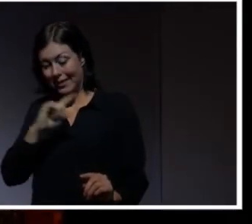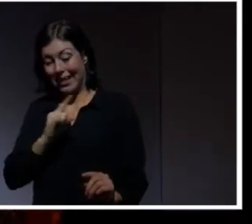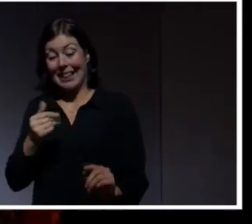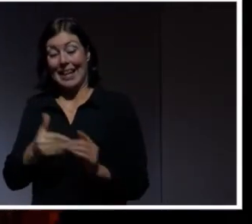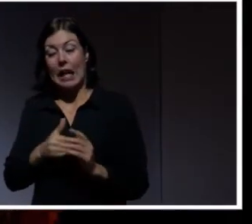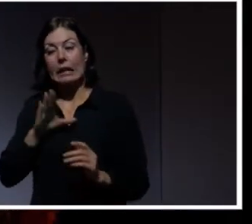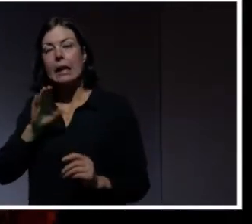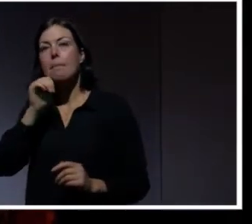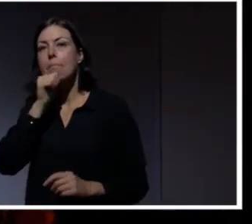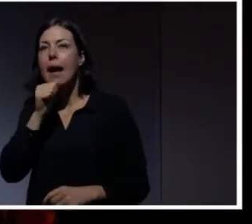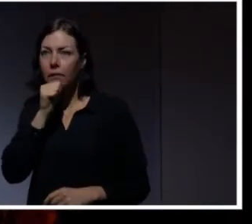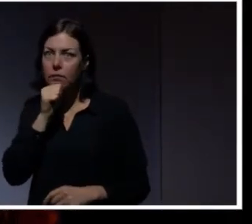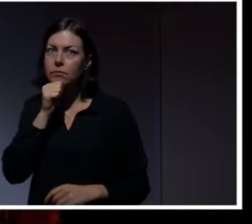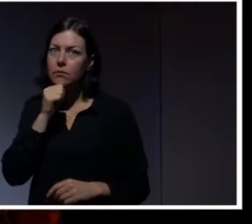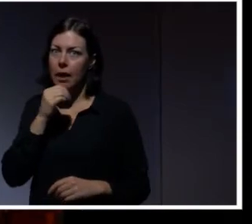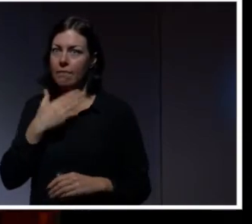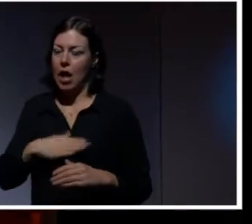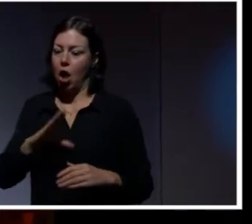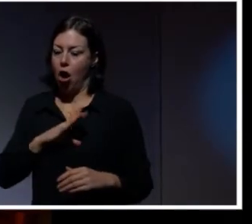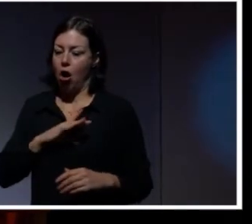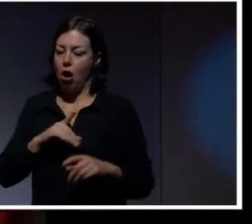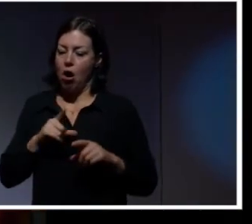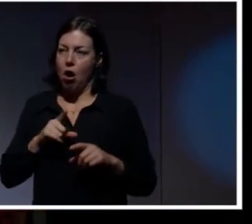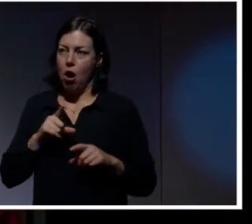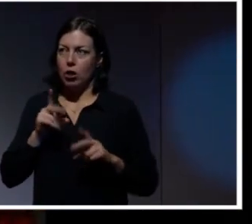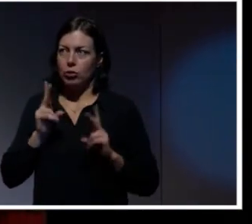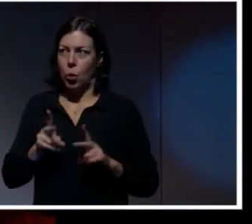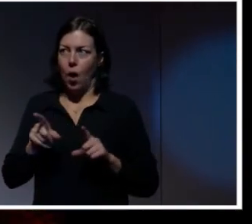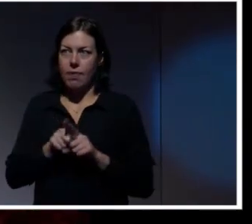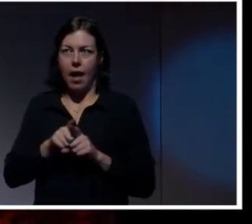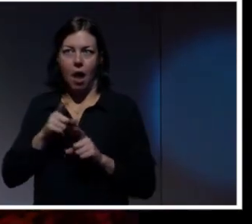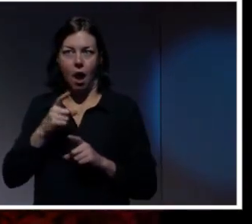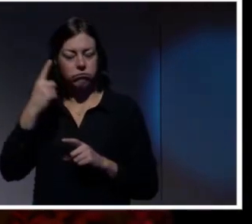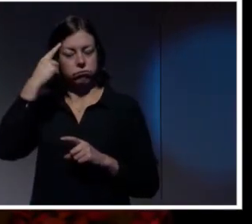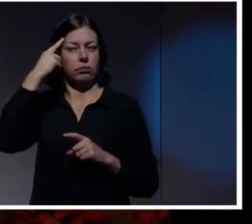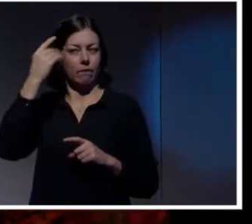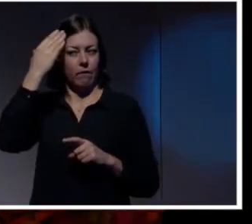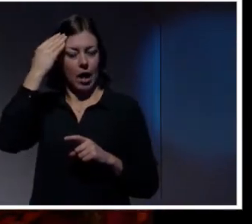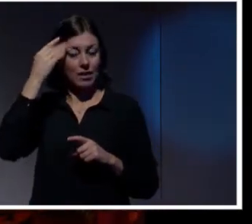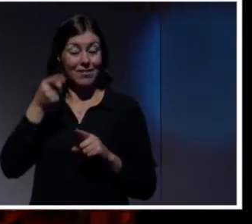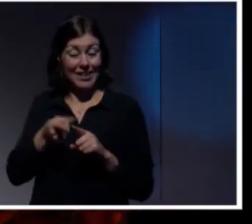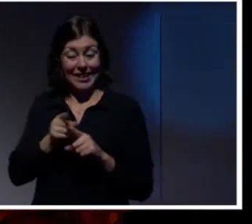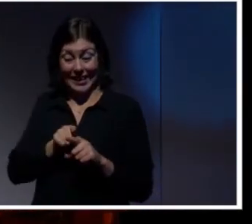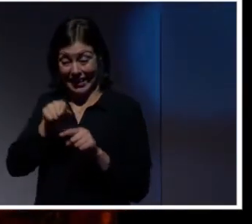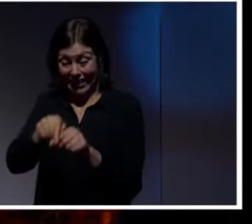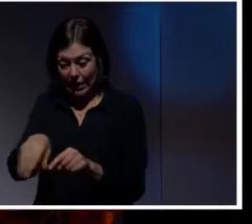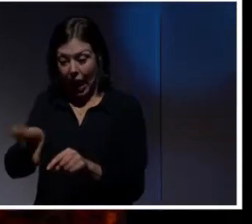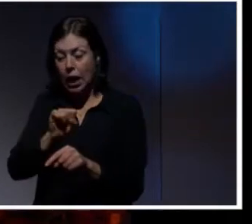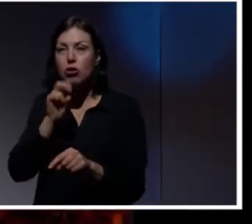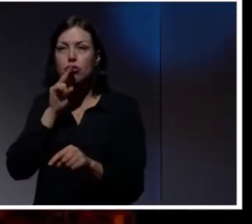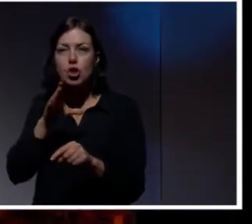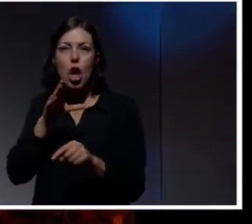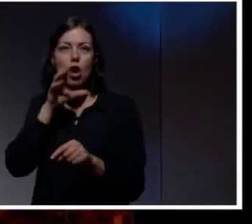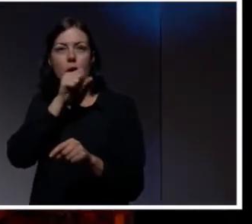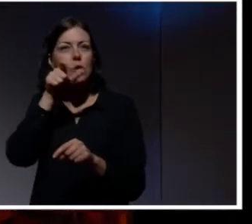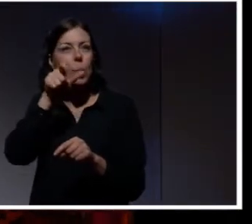mejl. Det vill du gärna ha nära hjärtat. För det är ju dit alla de här nya lösenordsuppdateringslänkarna